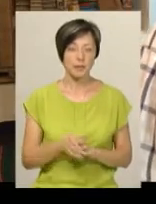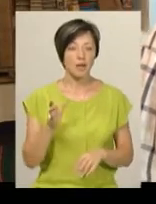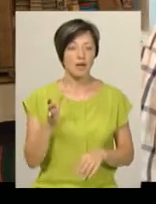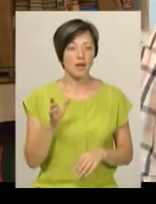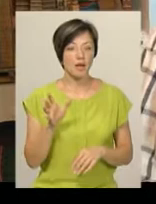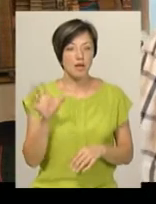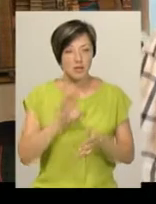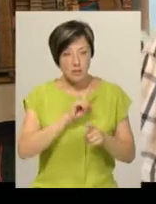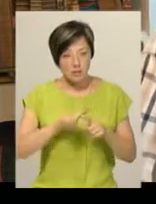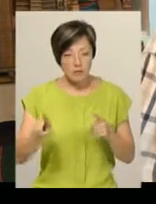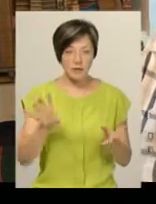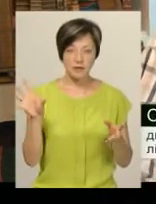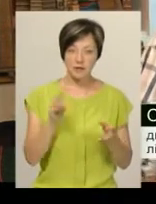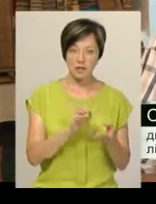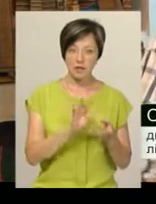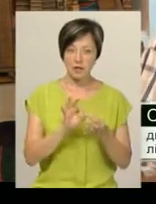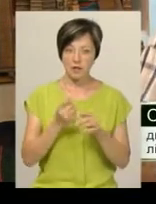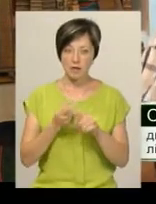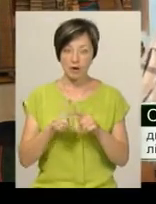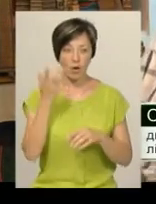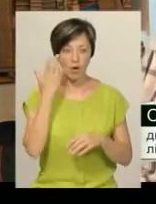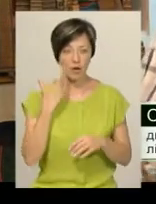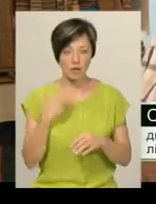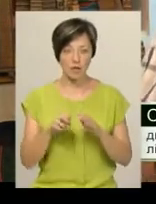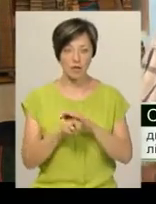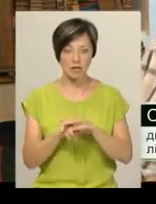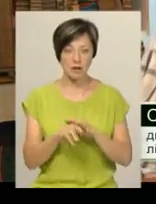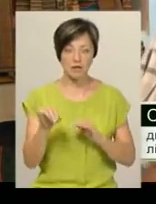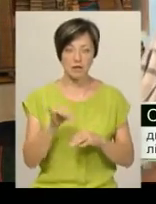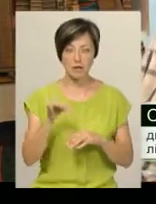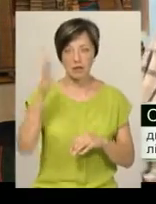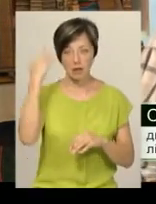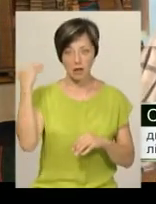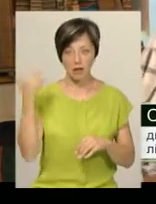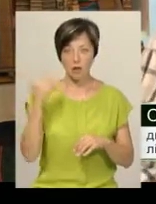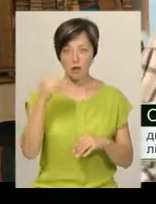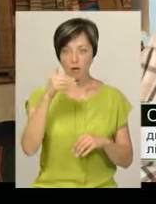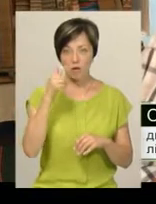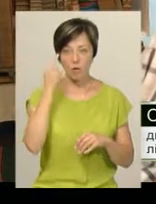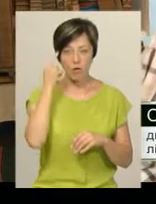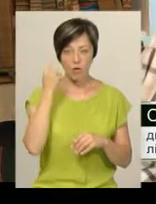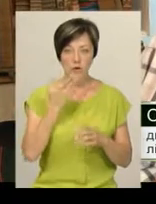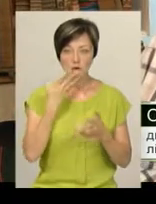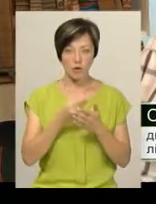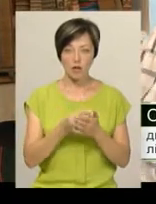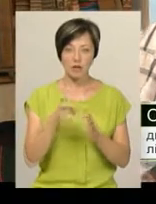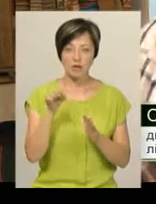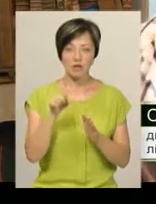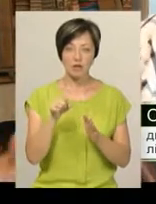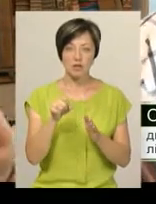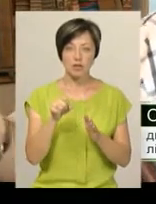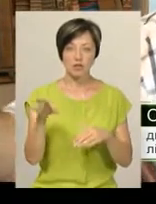воєвода Свірщ, коли тікав і від татаро-монгоїв, і своєю недобитою дружиною,